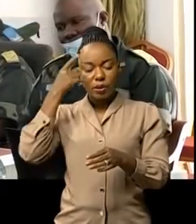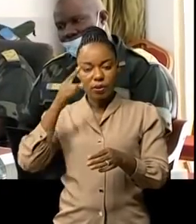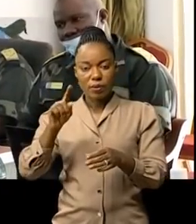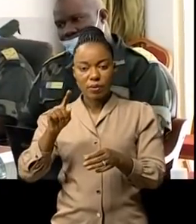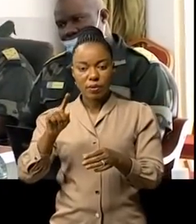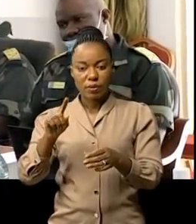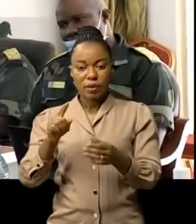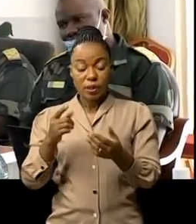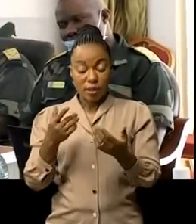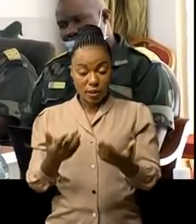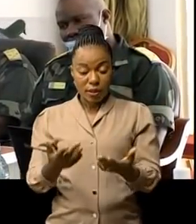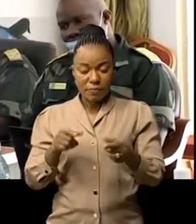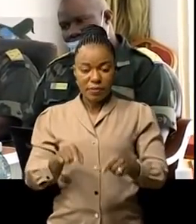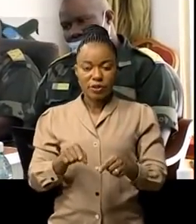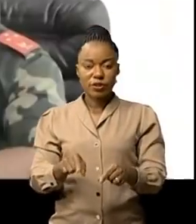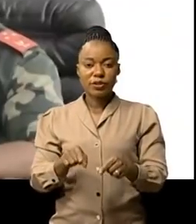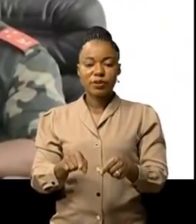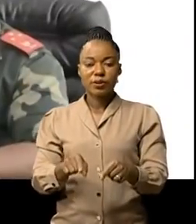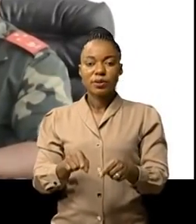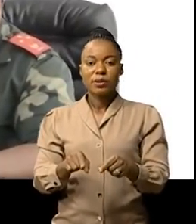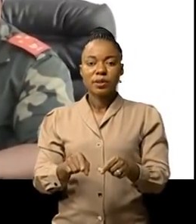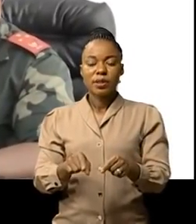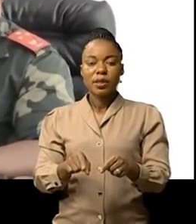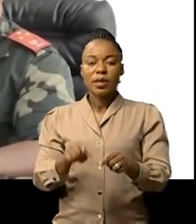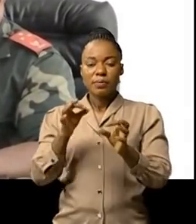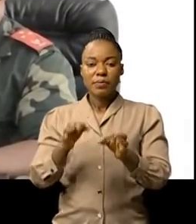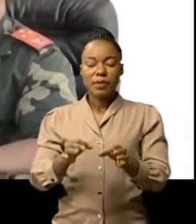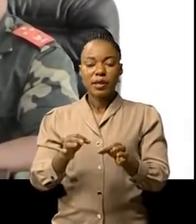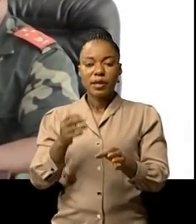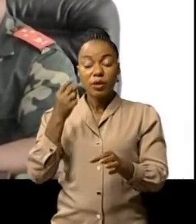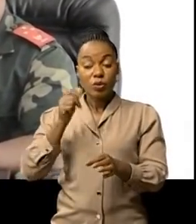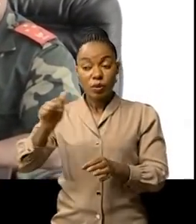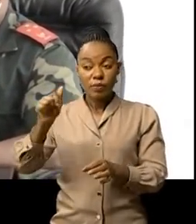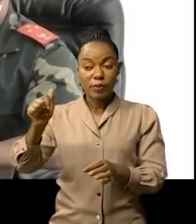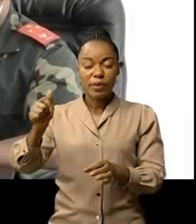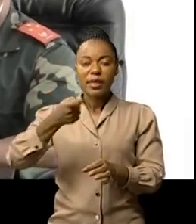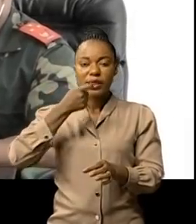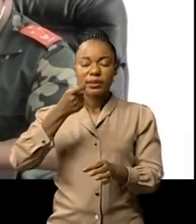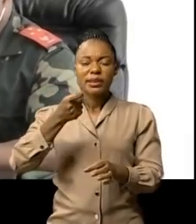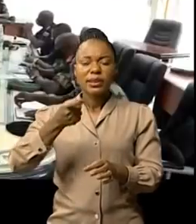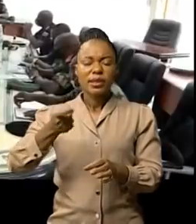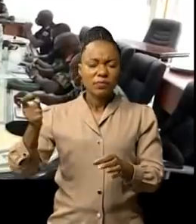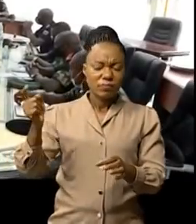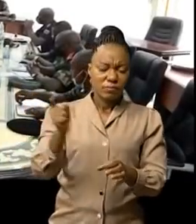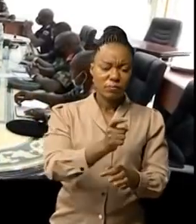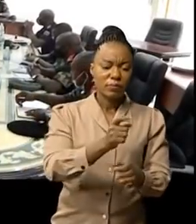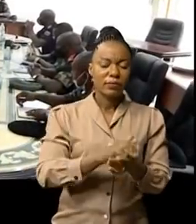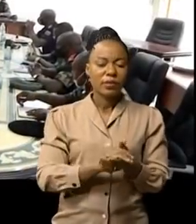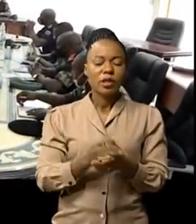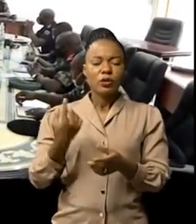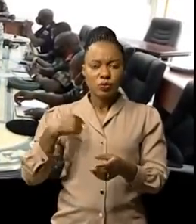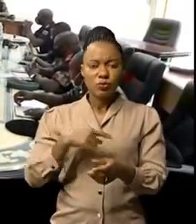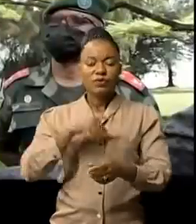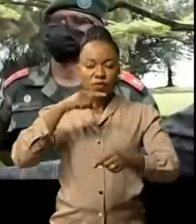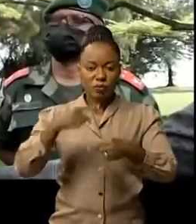Nord-Kivu recouvre la paix. Le lieutenant général Jean-Claude Yave a donné des plus amples précisions. Nous avons essayé